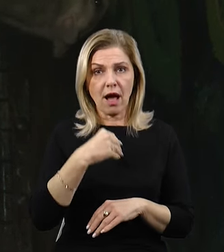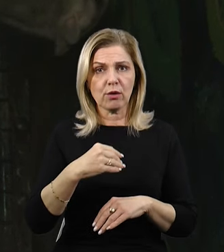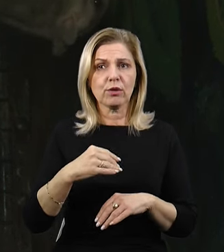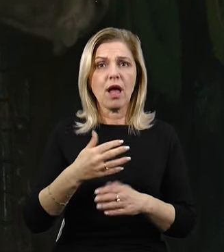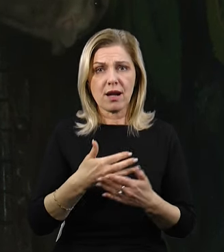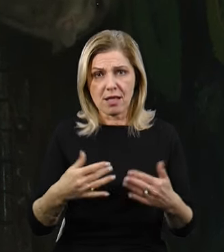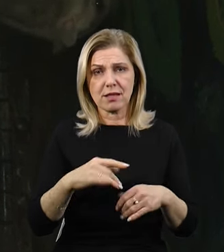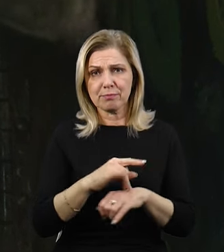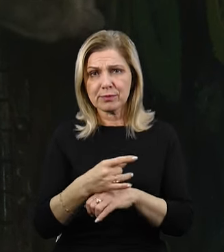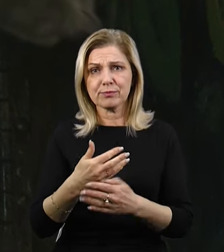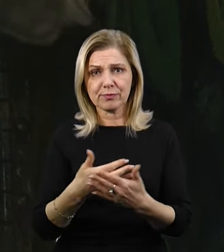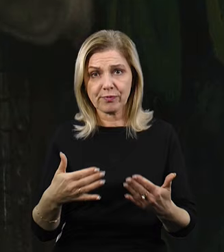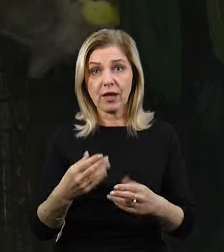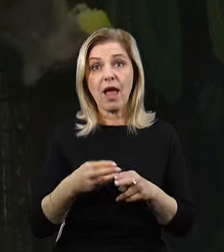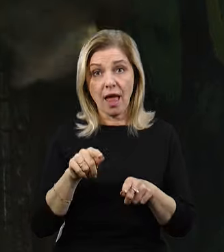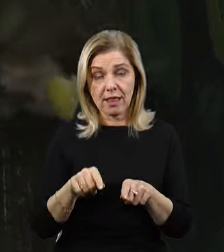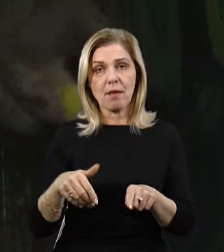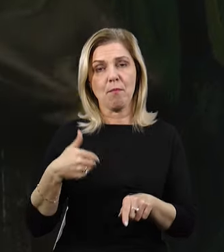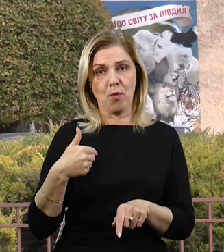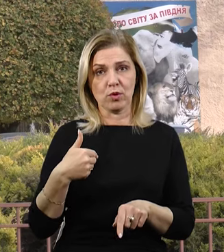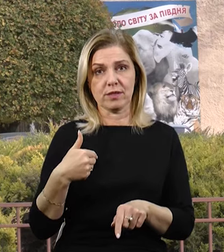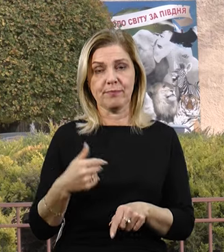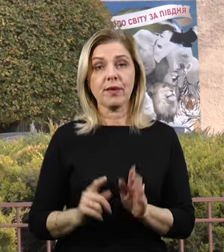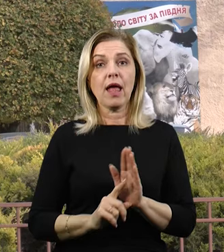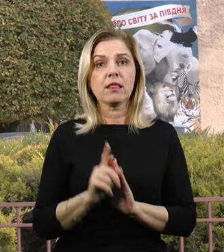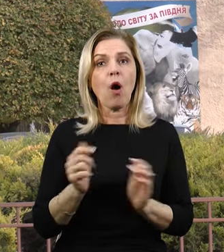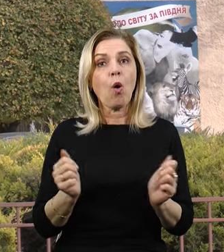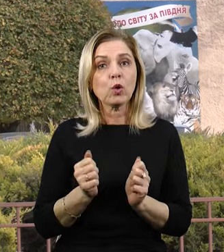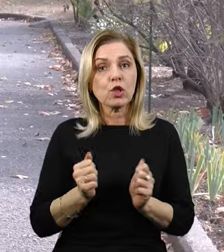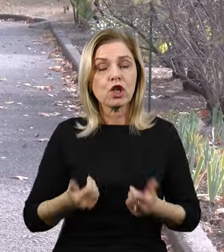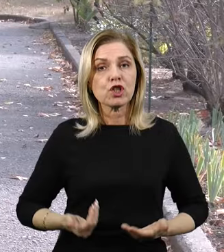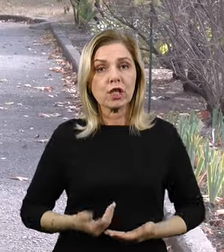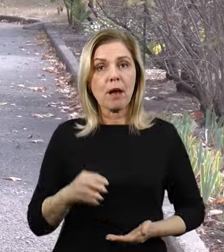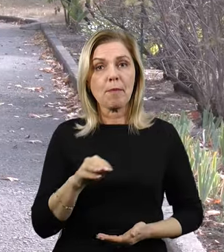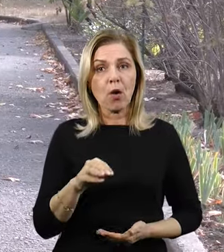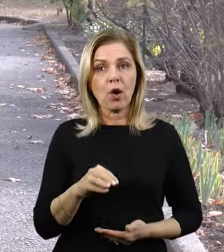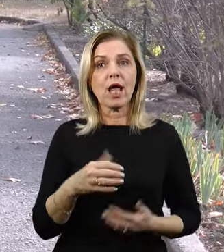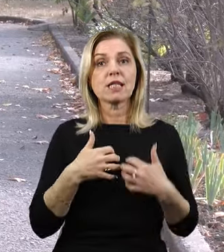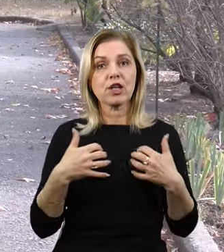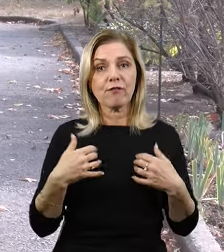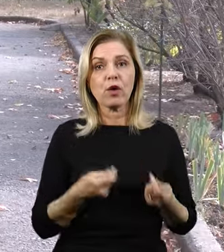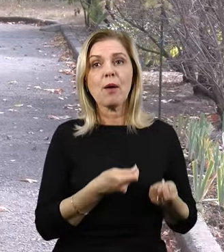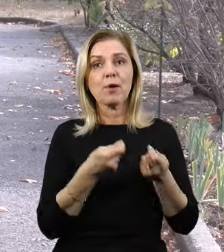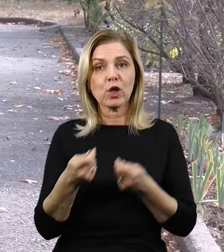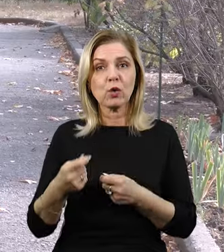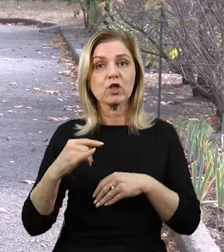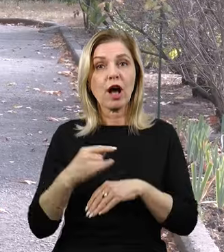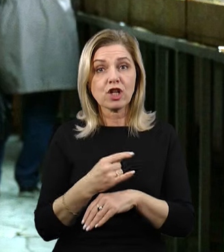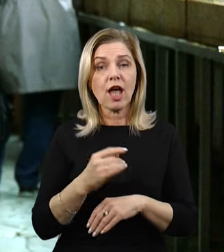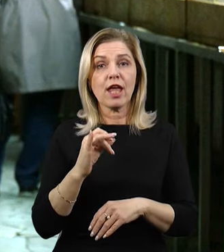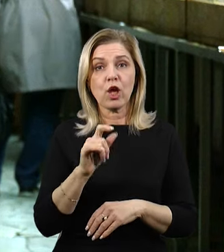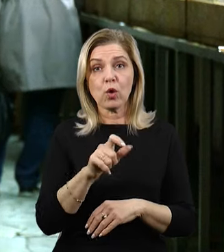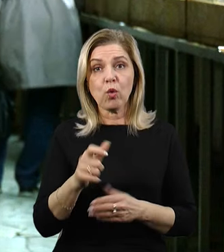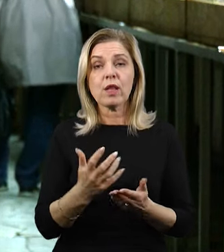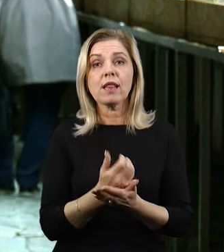і хоча б вже цим приносять пользу для людей. З настанням холодів жителі Миколаєва до звіринця приносять кажанів. Зазвичай